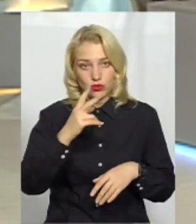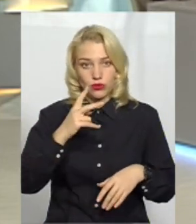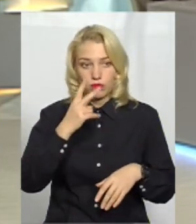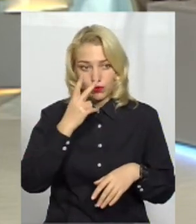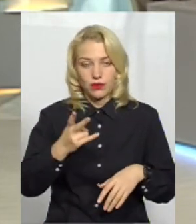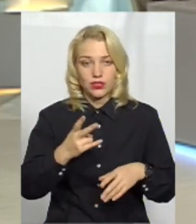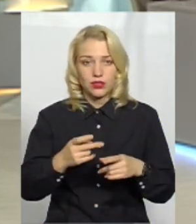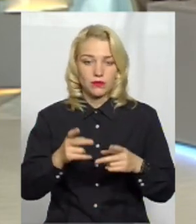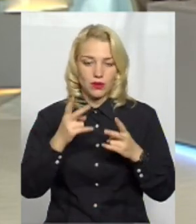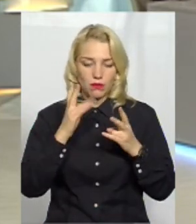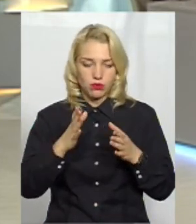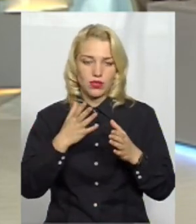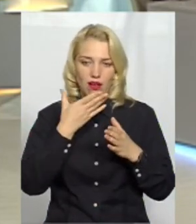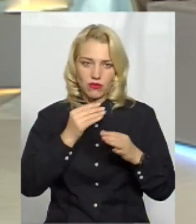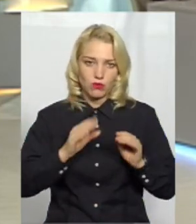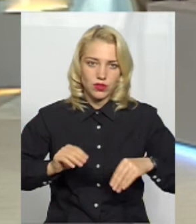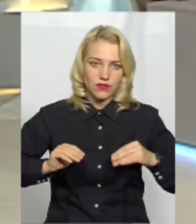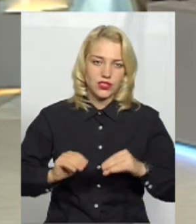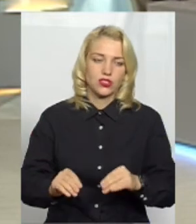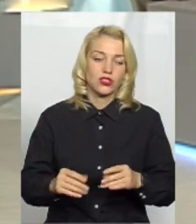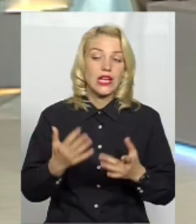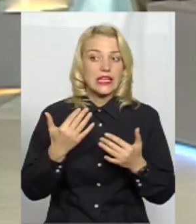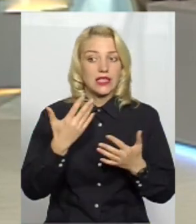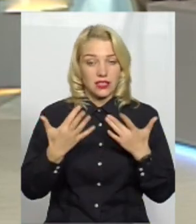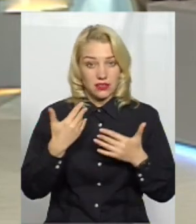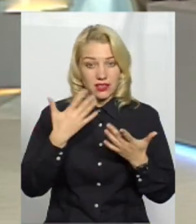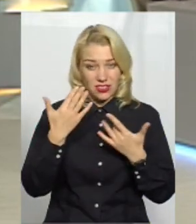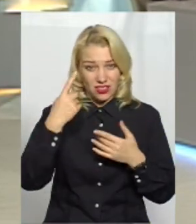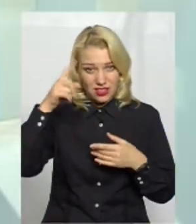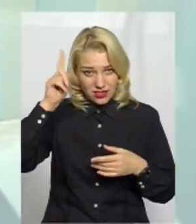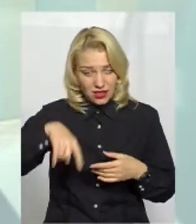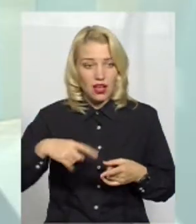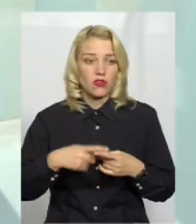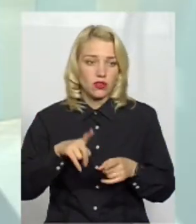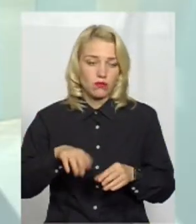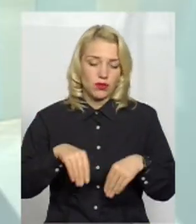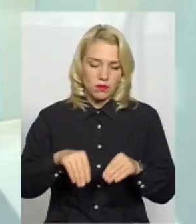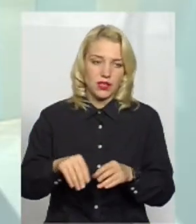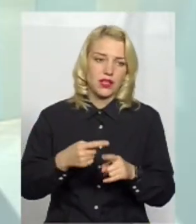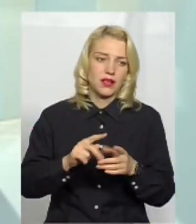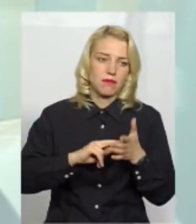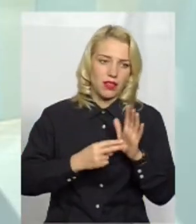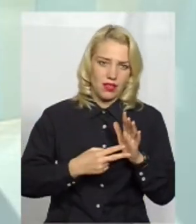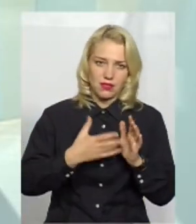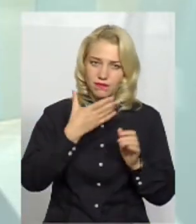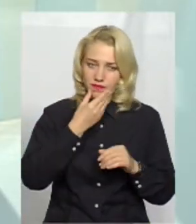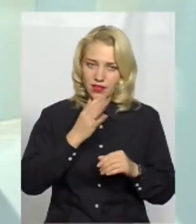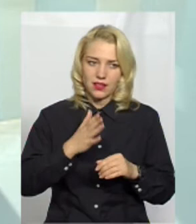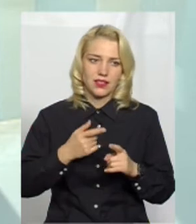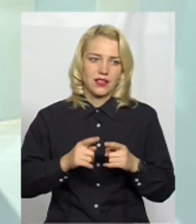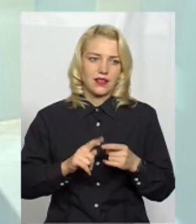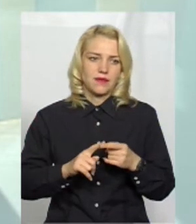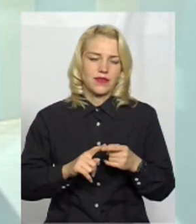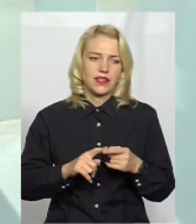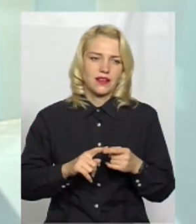надіюсь, що там буде висаджена достатня кількість. Те, що я знаю, то буде посаджений і платан, і клен гостролистрій, катальпа, яка